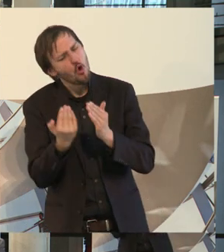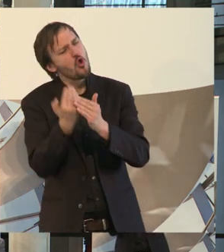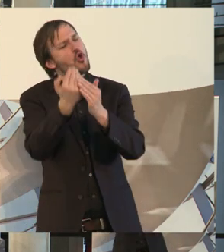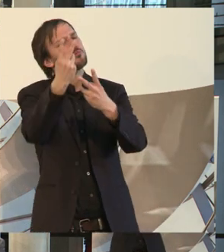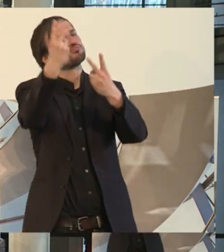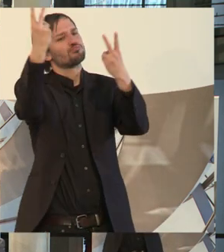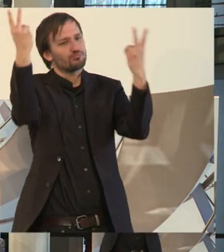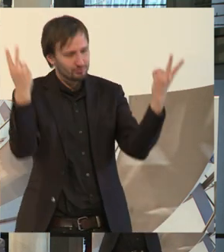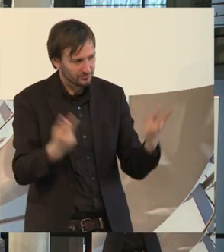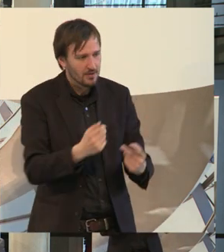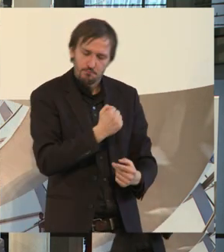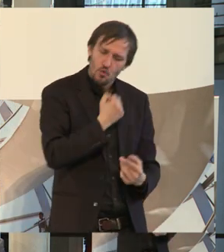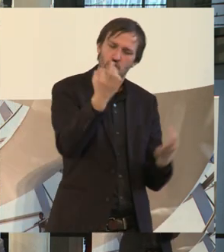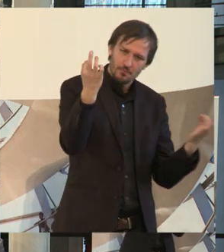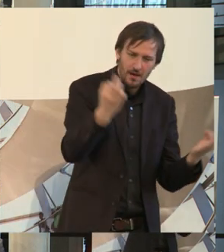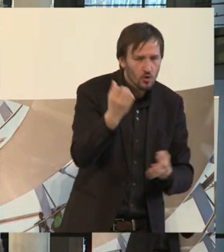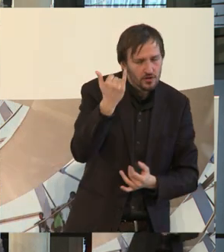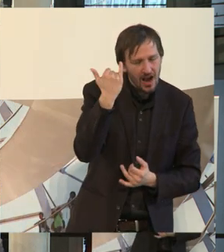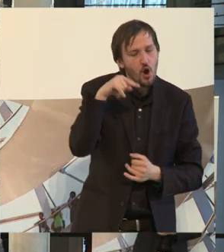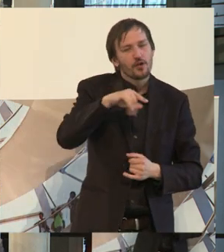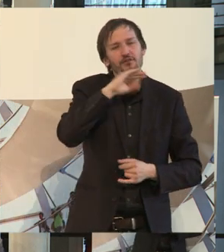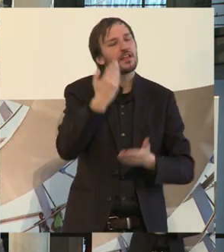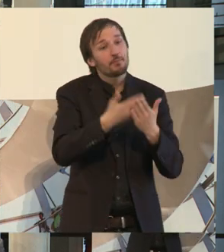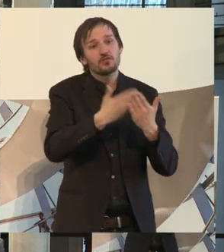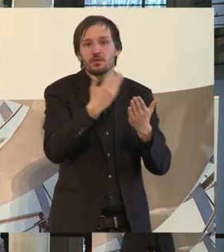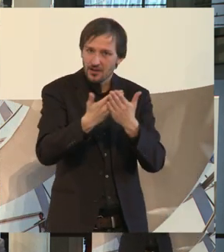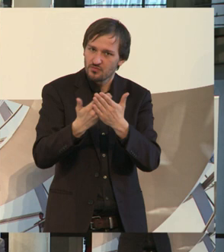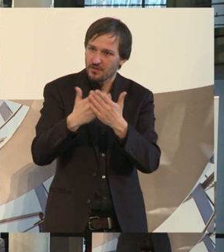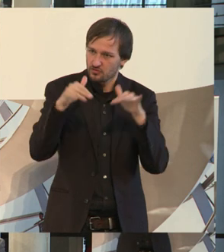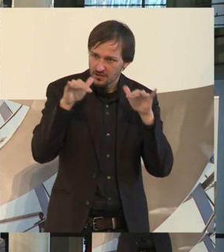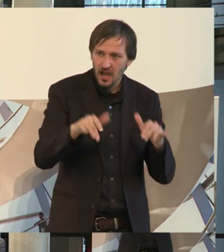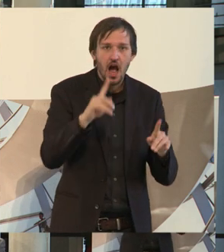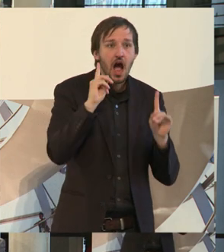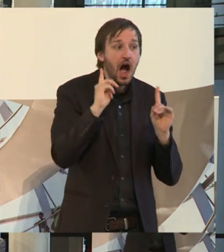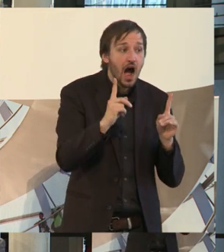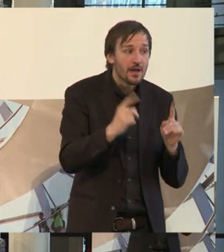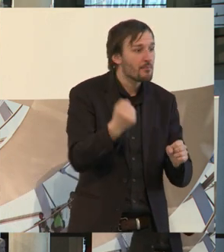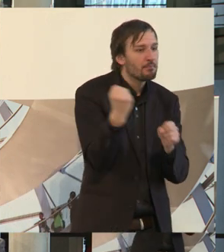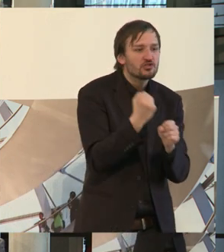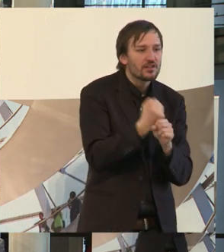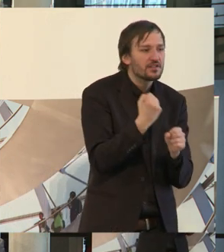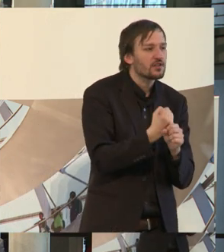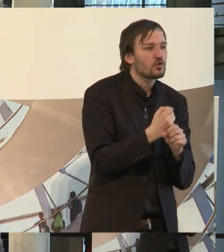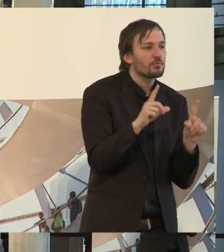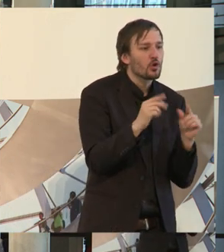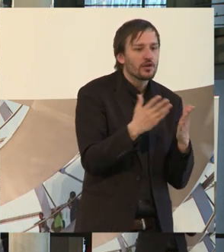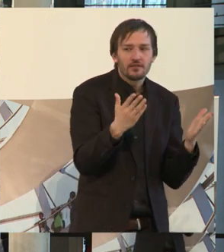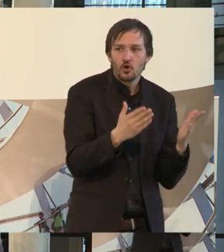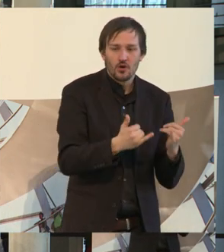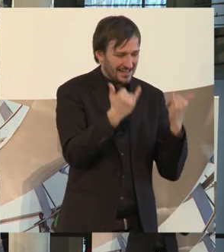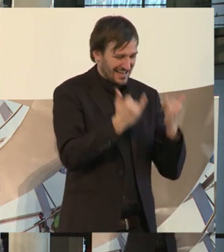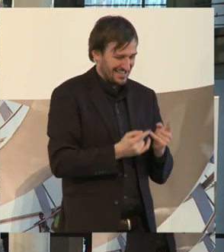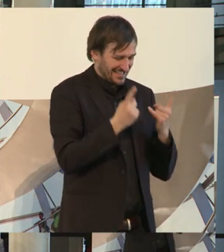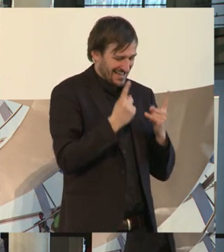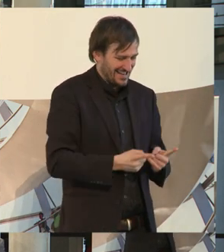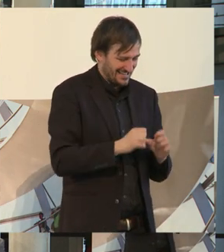zu beschreiten, den Mut dazu zu haben. Arbeit und Beschäftigung beginnt für mich aber nicht mit der Ist-Situation jetzt,